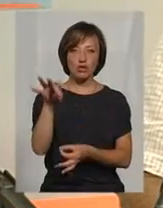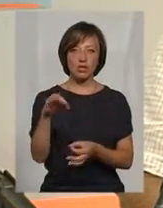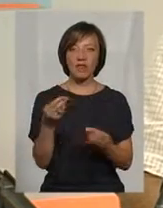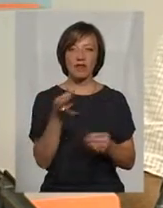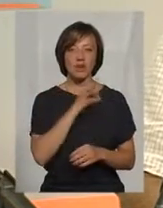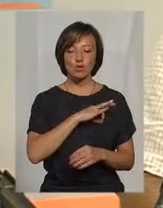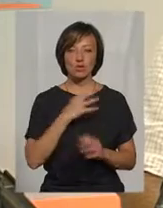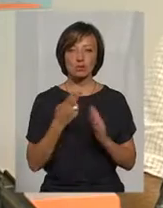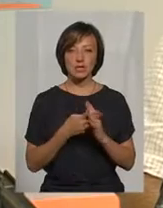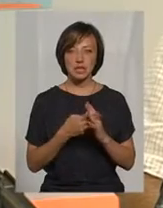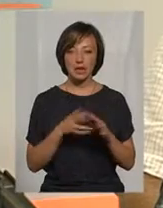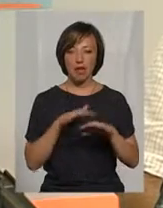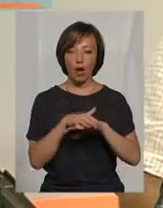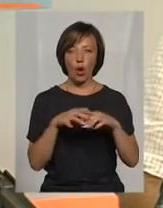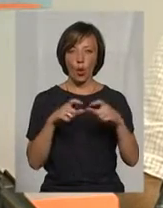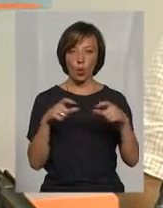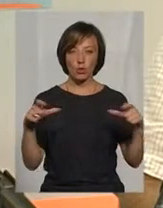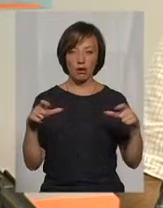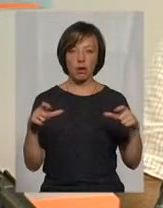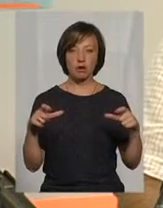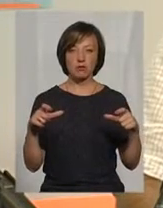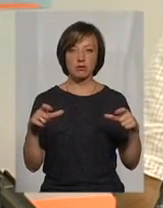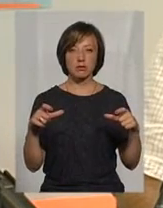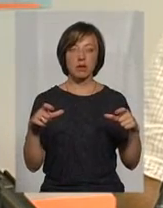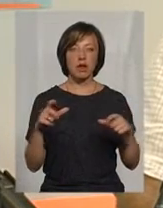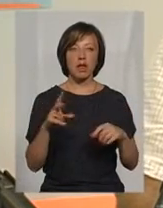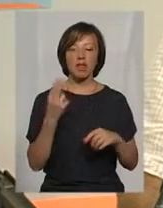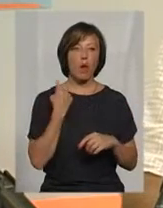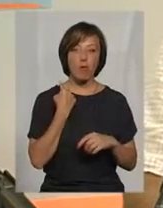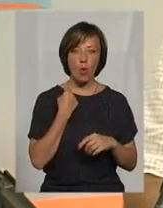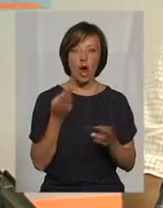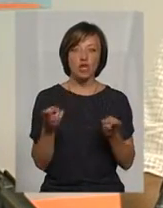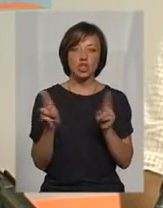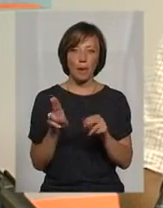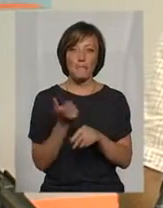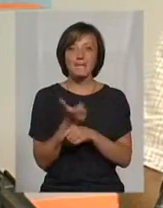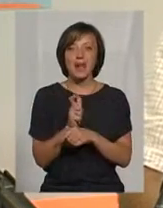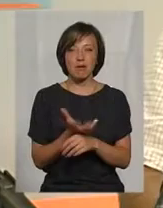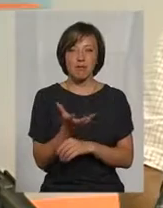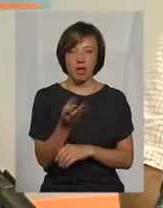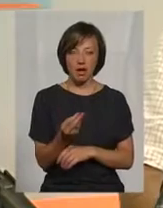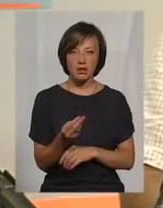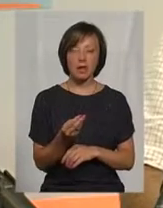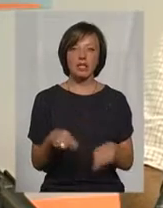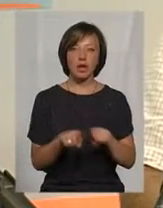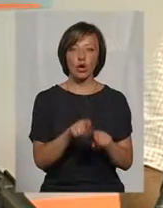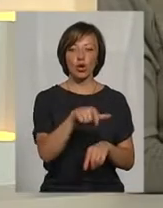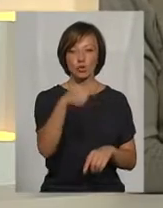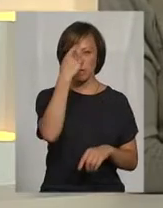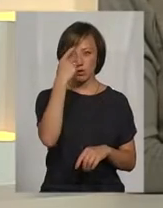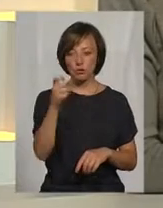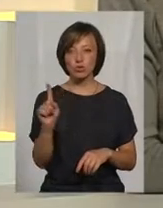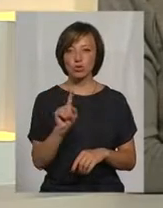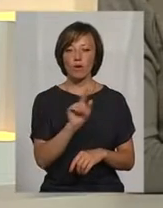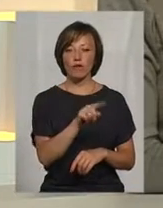невикористаних субсидій на рахунках, тобто не борги, а навпаки залишки. Тобто такі люди повідомлені про те,